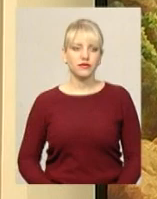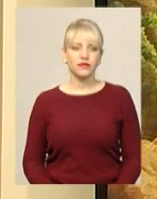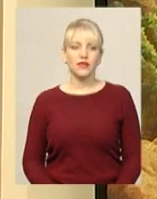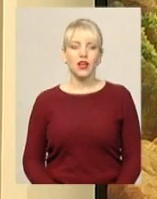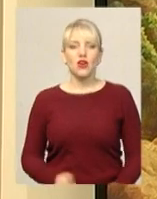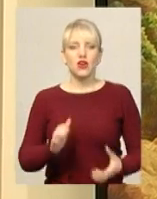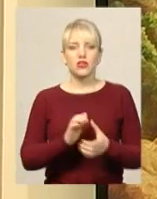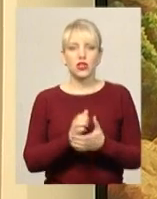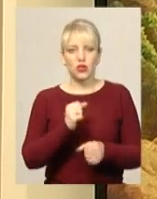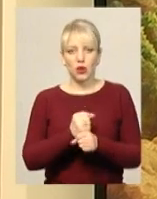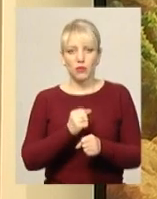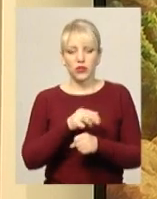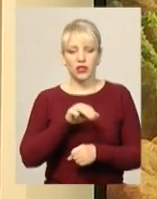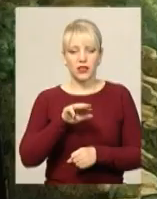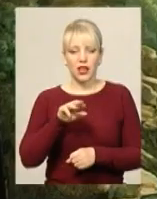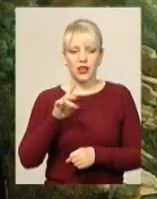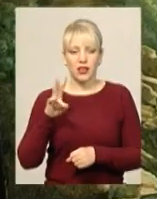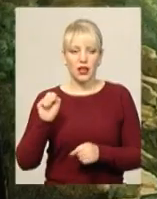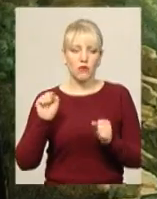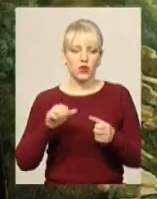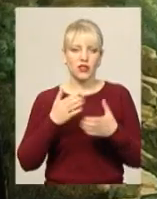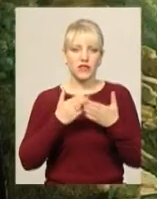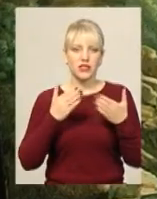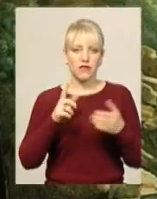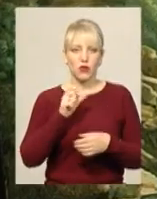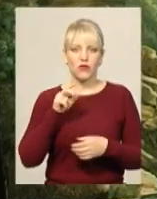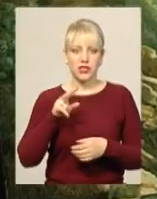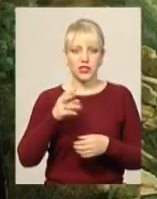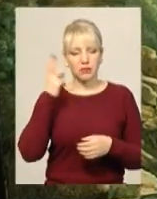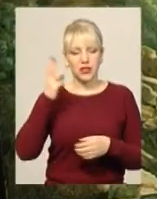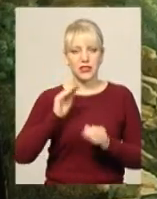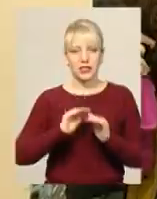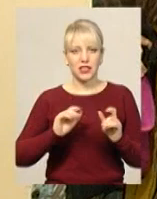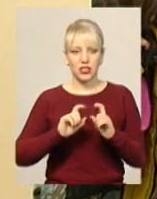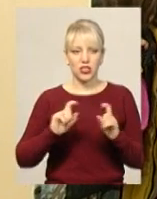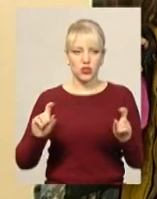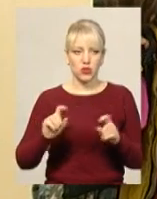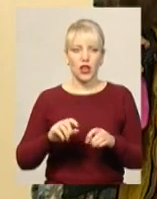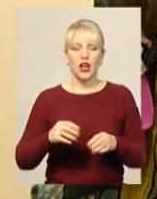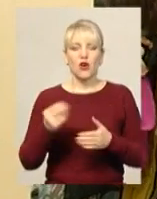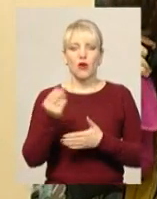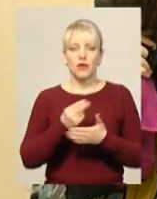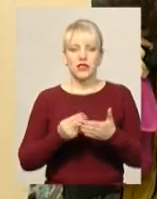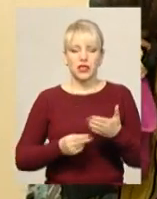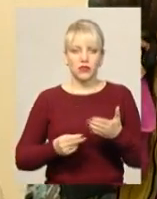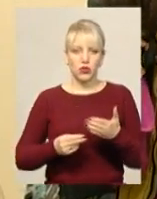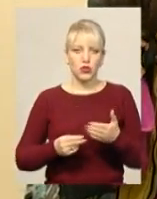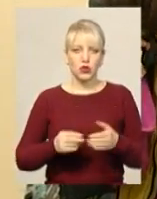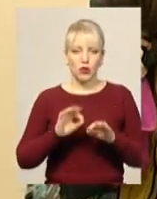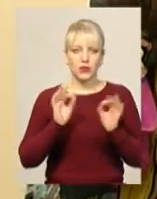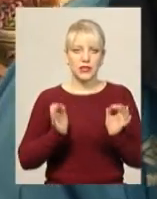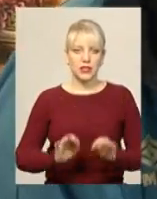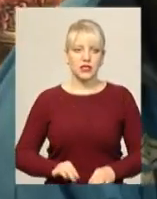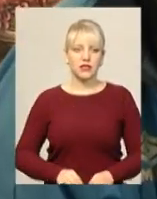Узнайомитися з роботами Людмили Татаріної можна у виставковій залі Хмельницької дитячої школи образотворчого та декоративно-прикладного